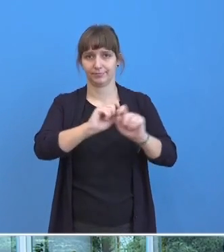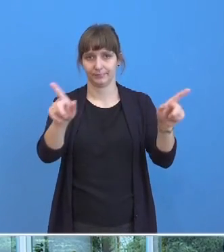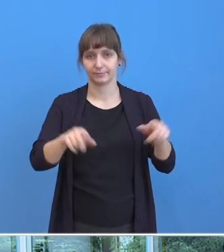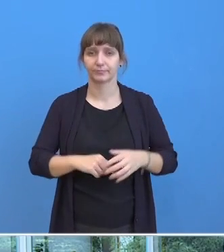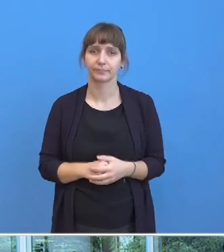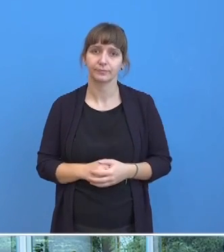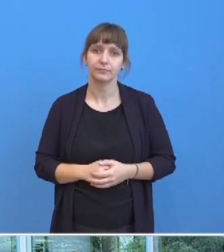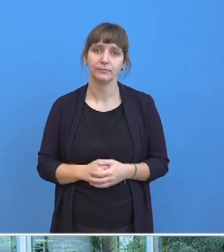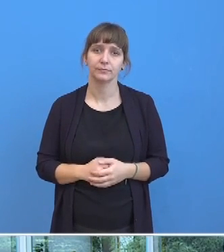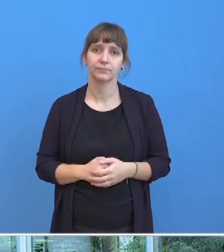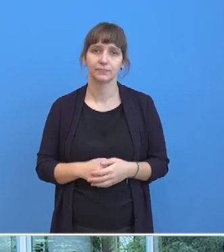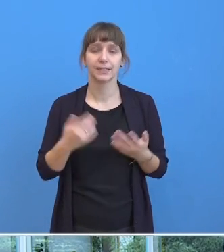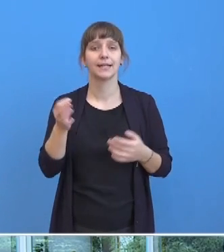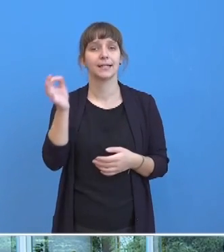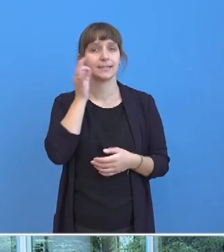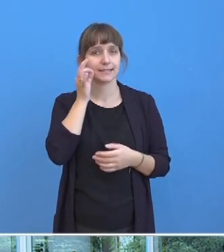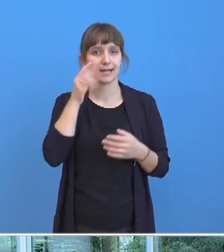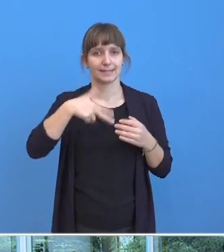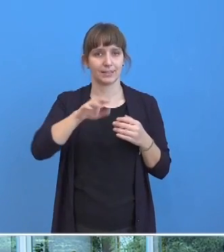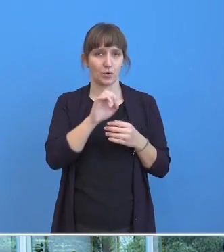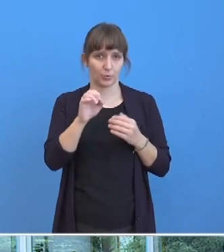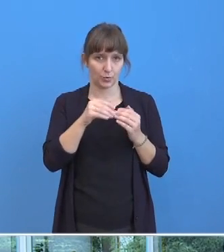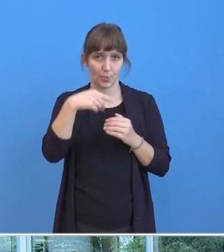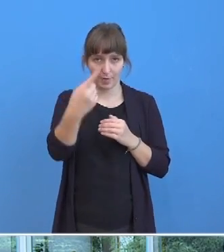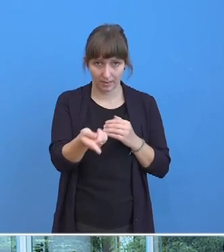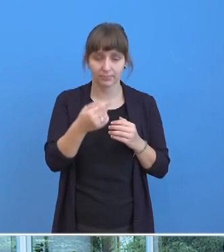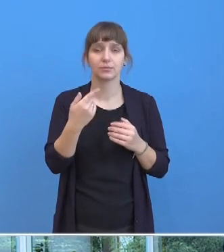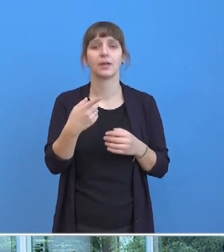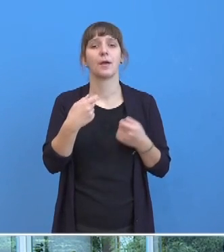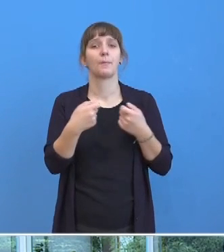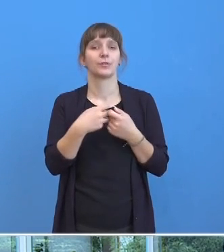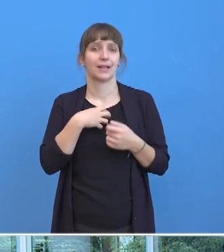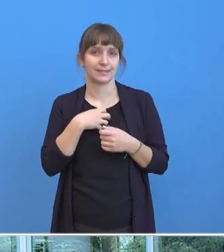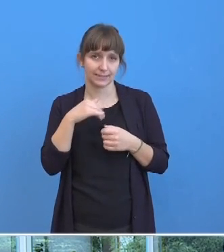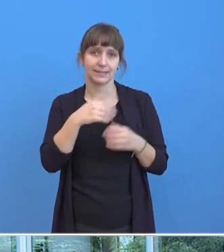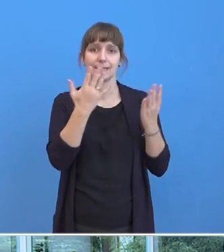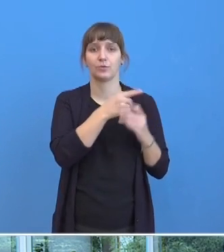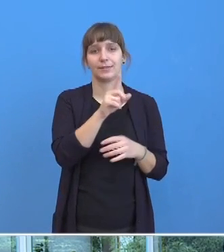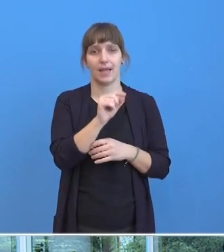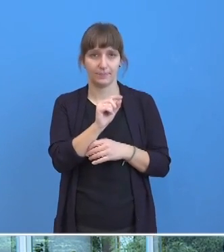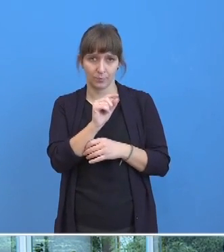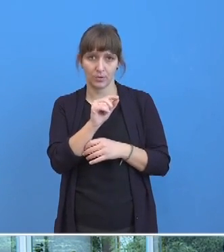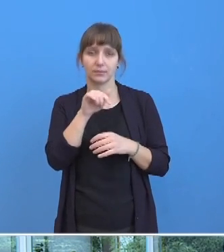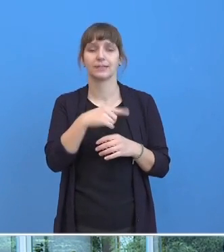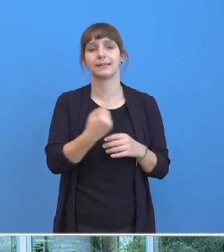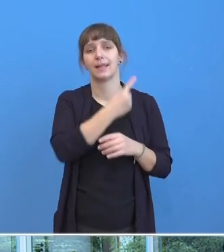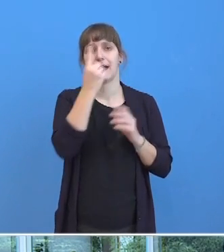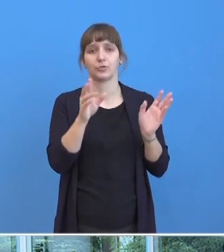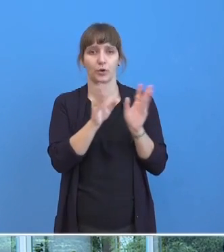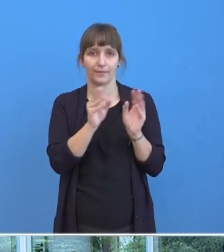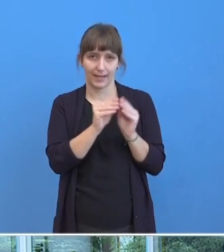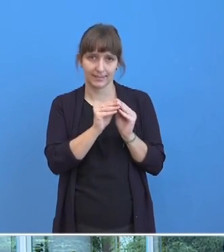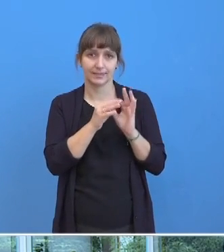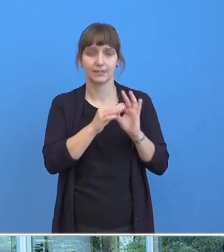Am Dienstag, den 13. Oktober, nimmt die Bundeskanzlerin zwischen 10 und 11 Uhr an der diesjährigen Jahreskonferenz des